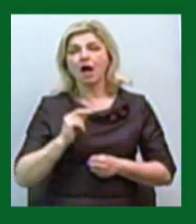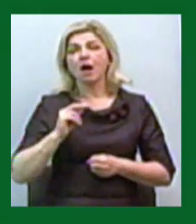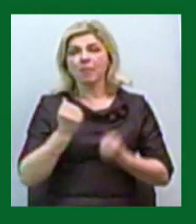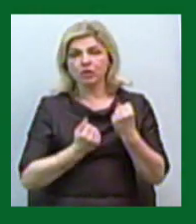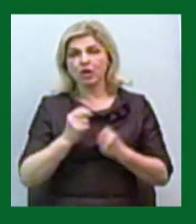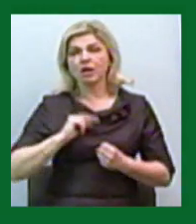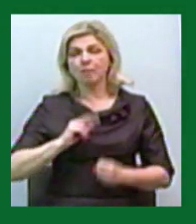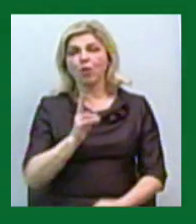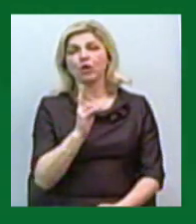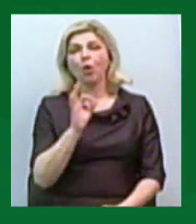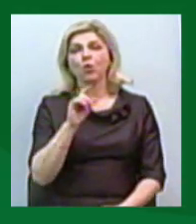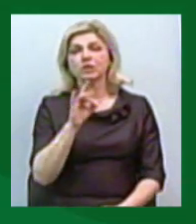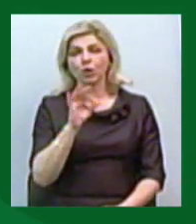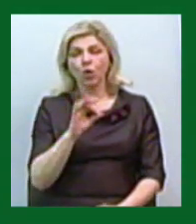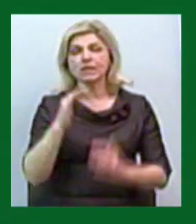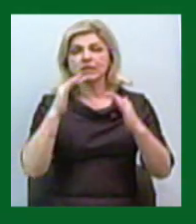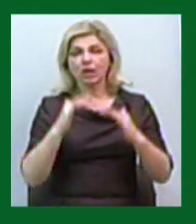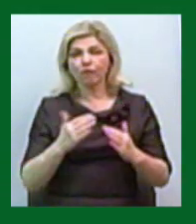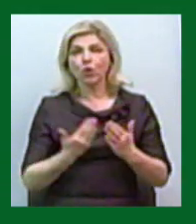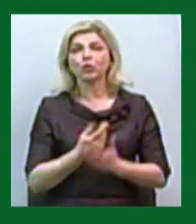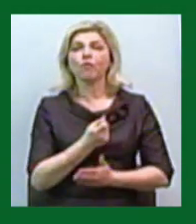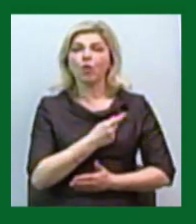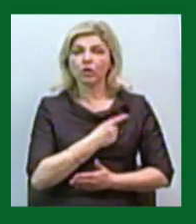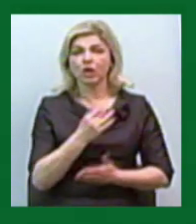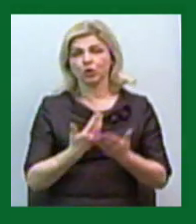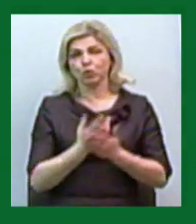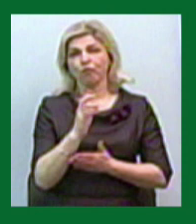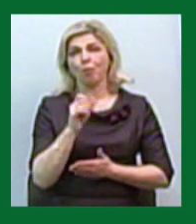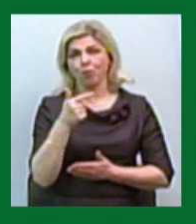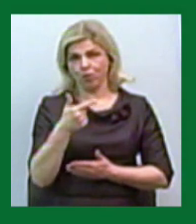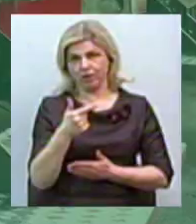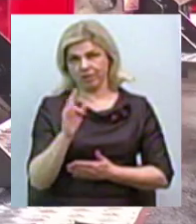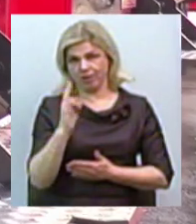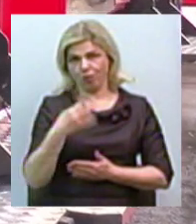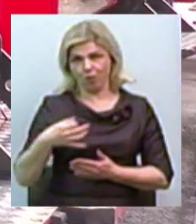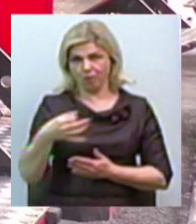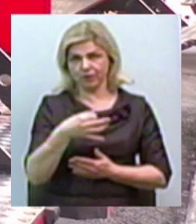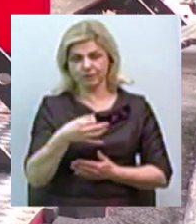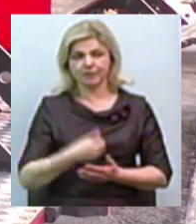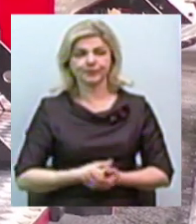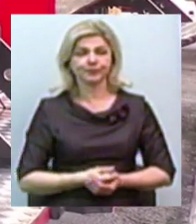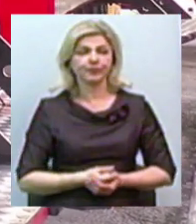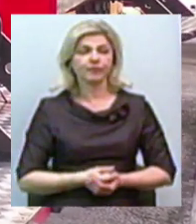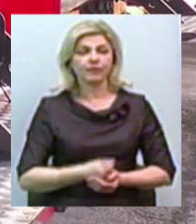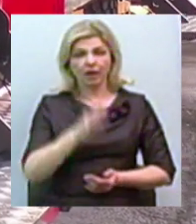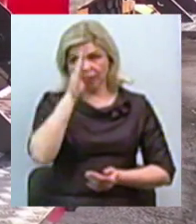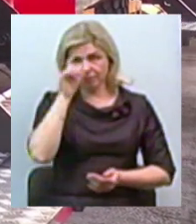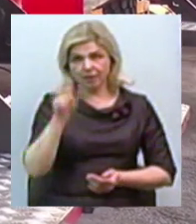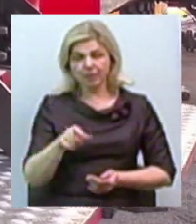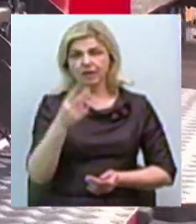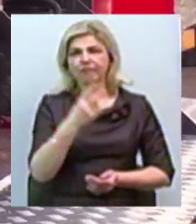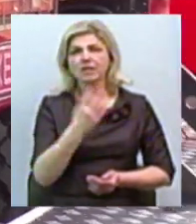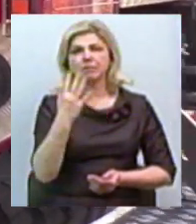Кривоозерському, Снігорівському, Новоодеському та Новобузькому районах Миколаївщини. Павло Ососко 25 років за